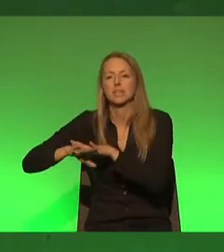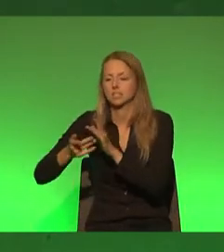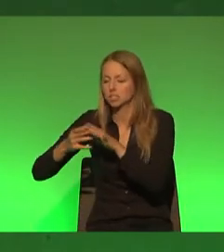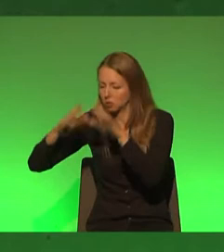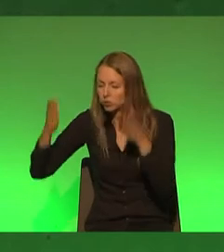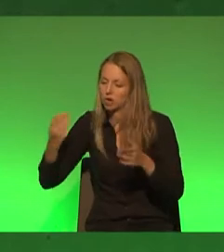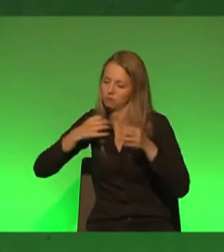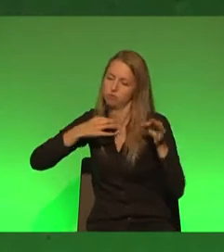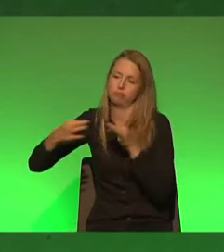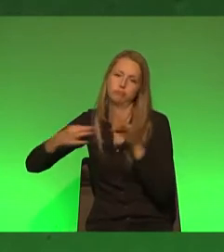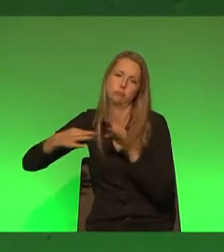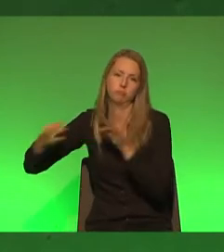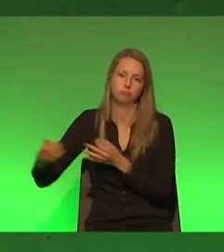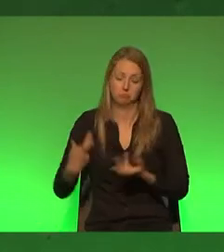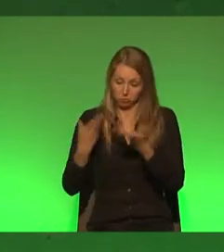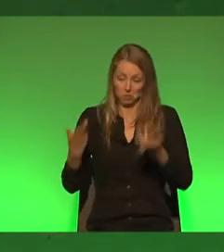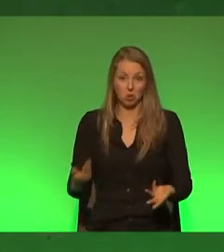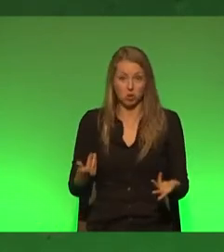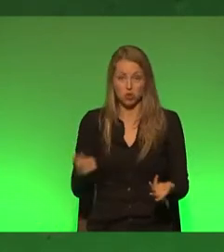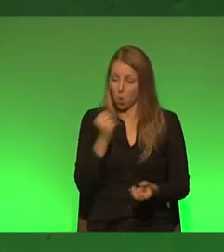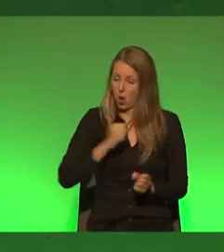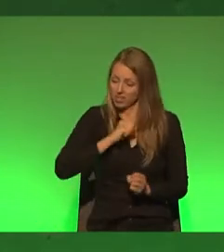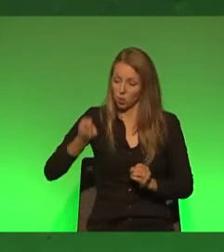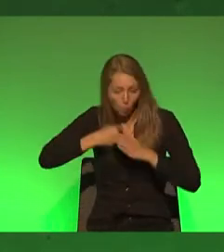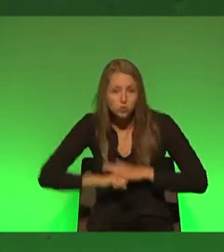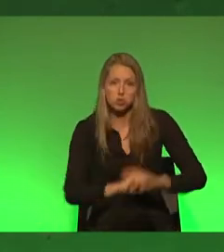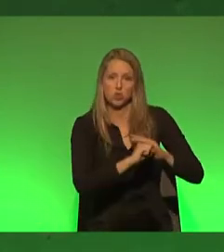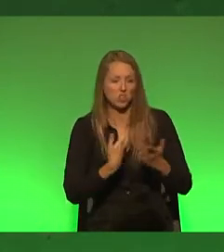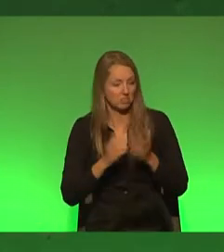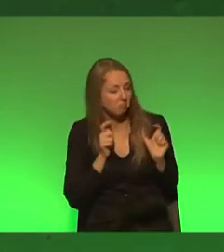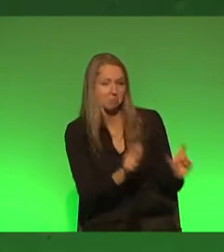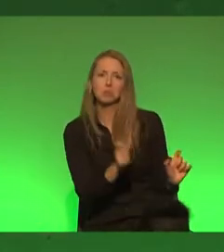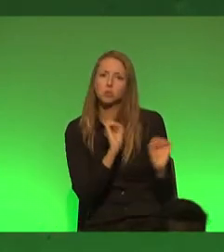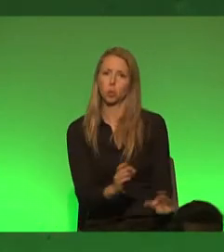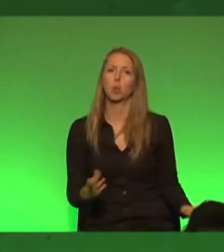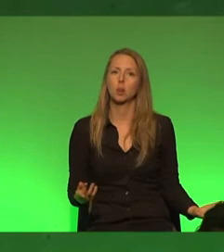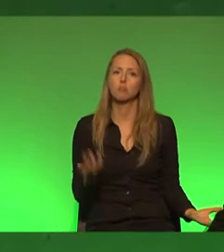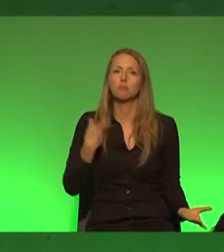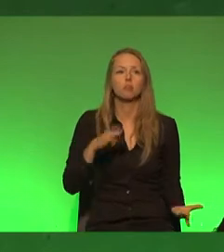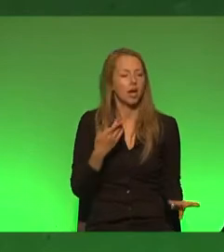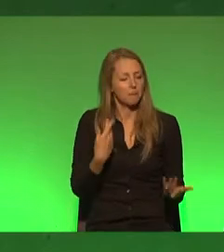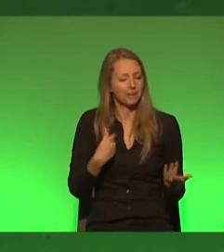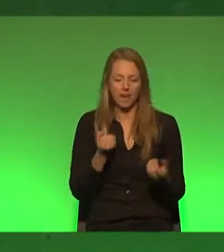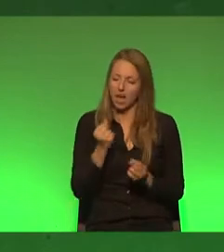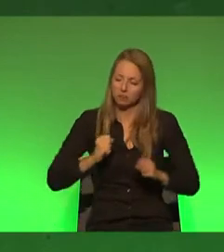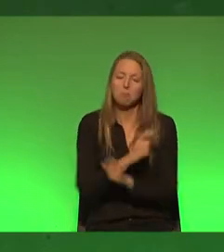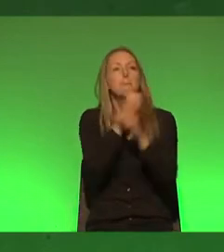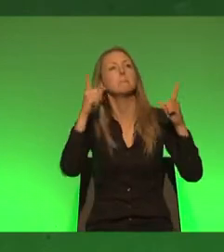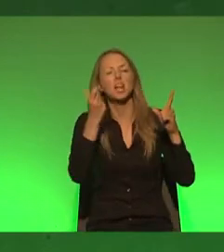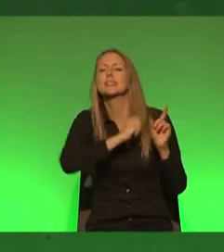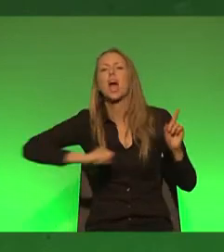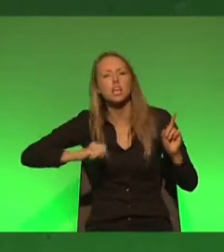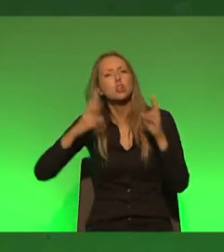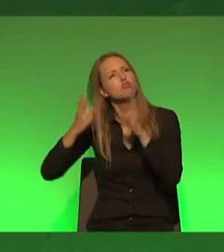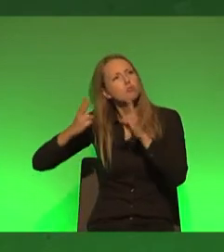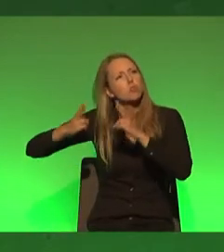Freundinnen und Freunde, damit stellt man sich doch einem Rechtsruck in der Gesellschaft nicht entgegen. Damit baut man doch an dem Gesellschaftsbild der Rechten geradezu